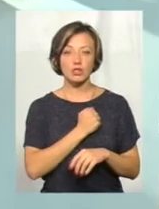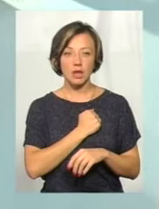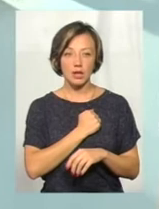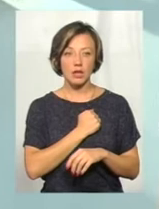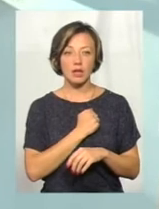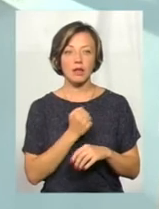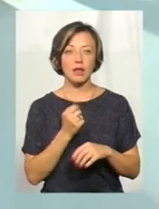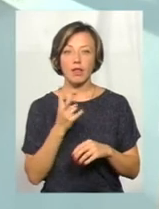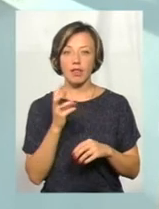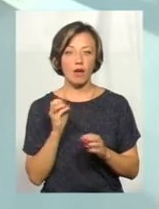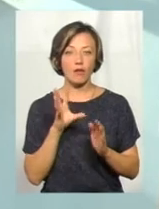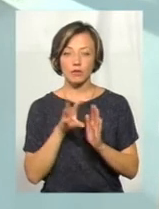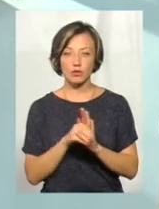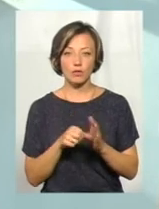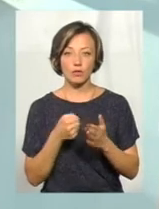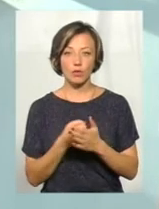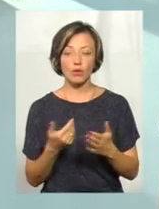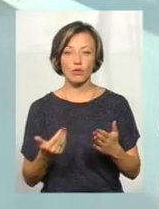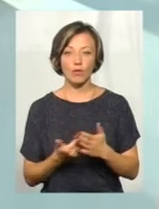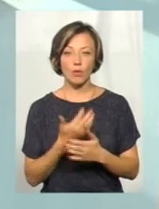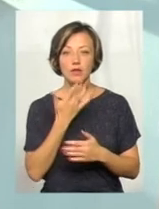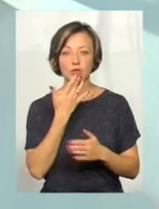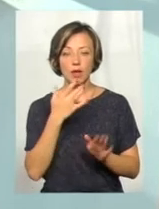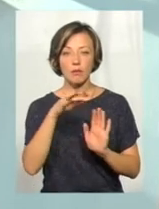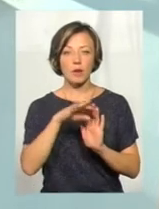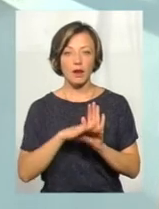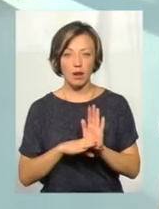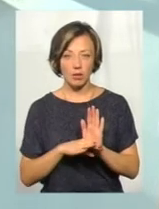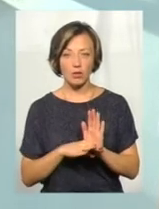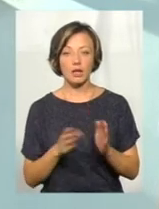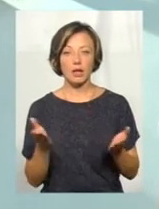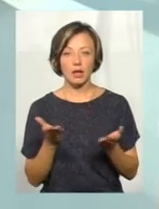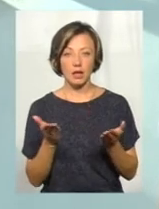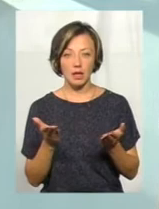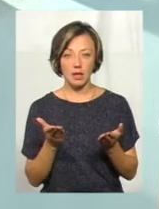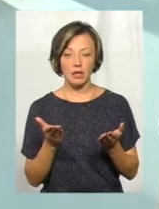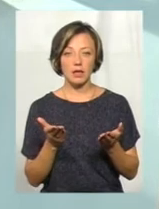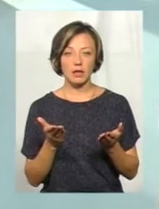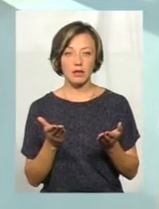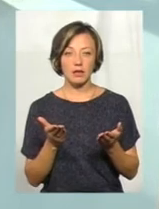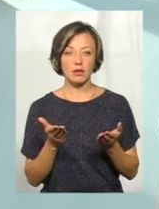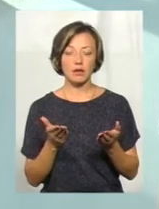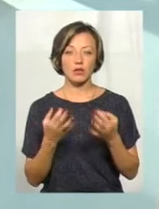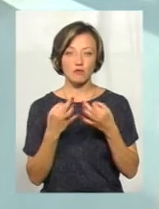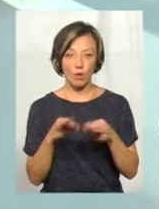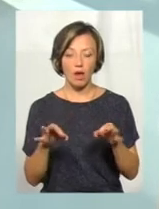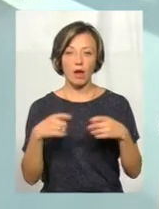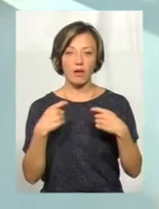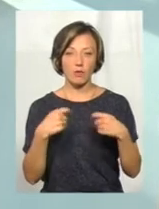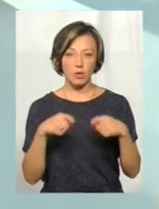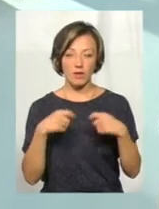Матіпред не увійшов до нового національного переліку, який регламентує відпуск ліків